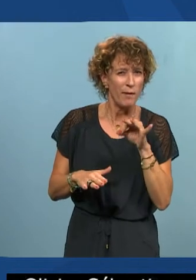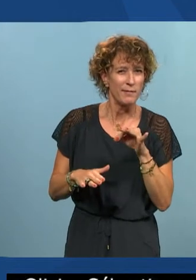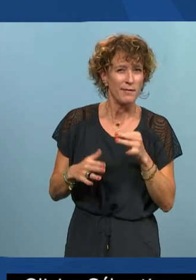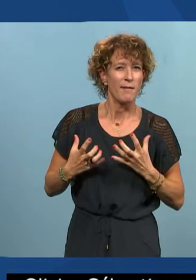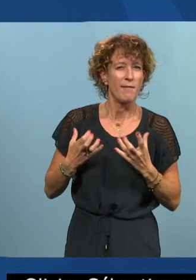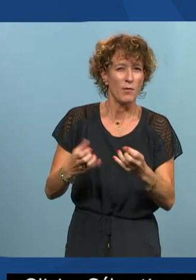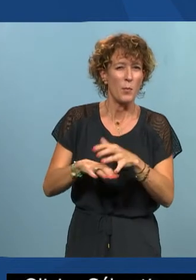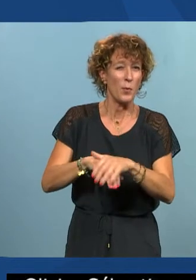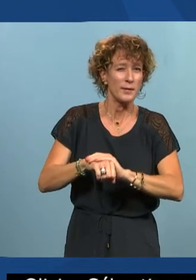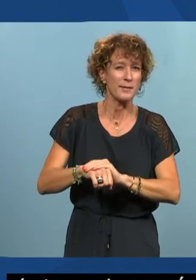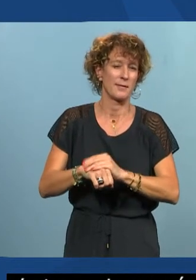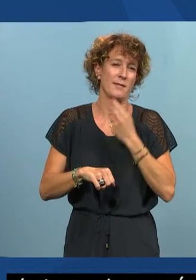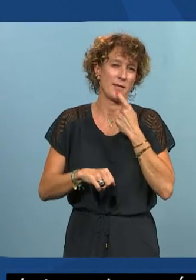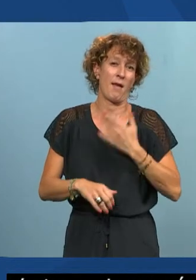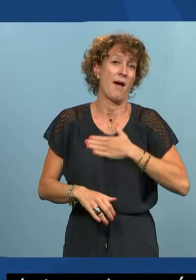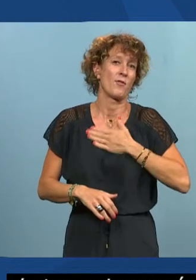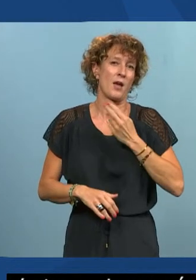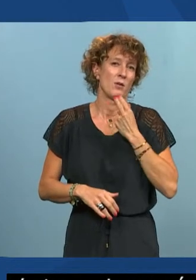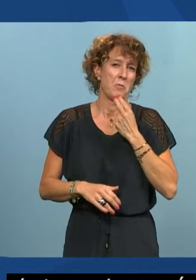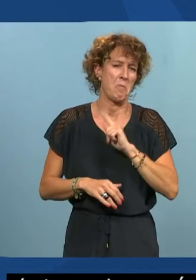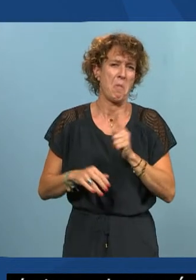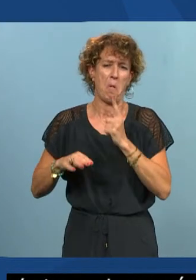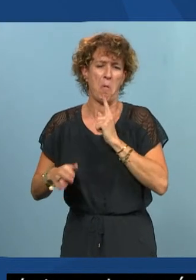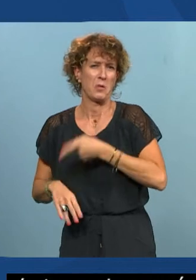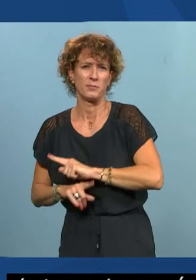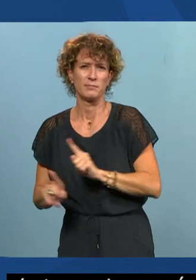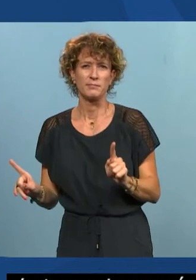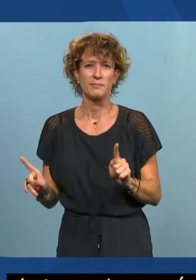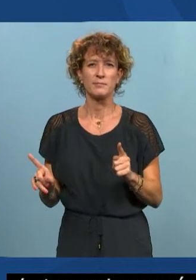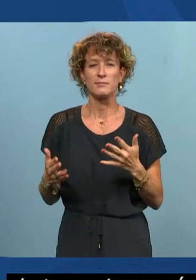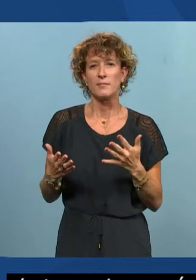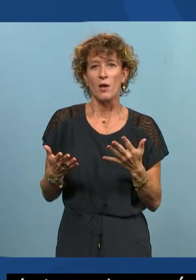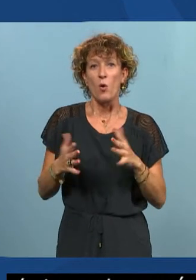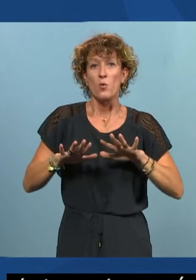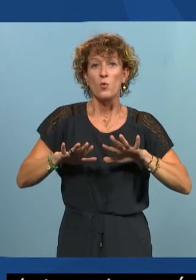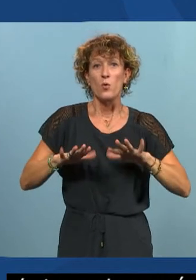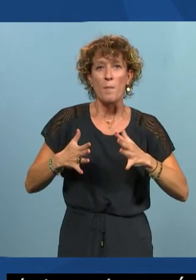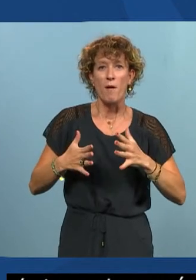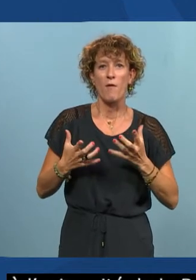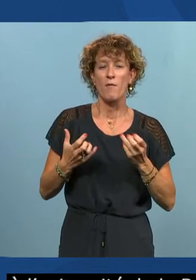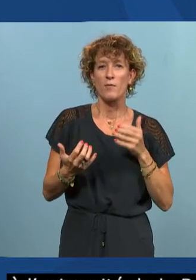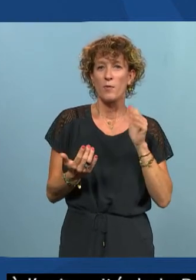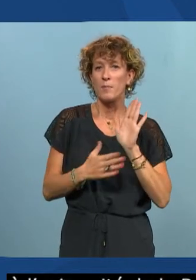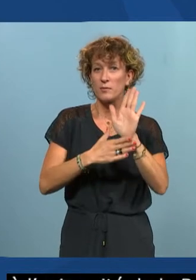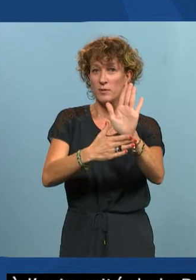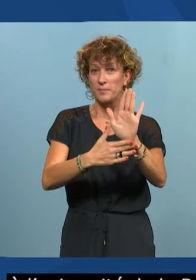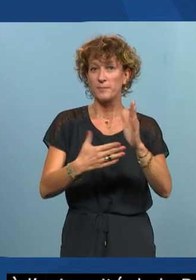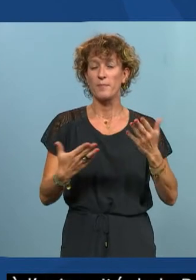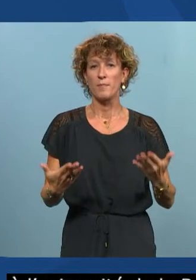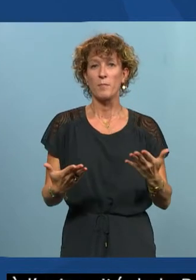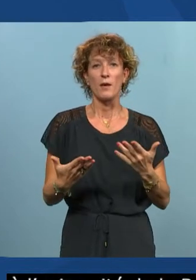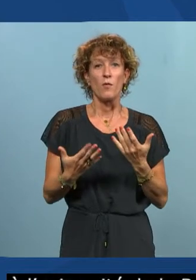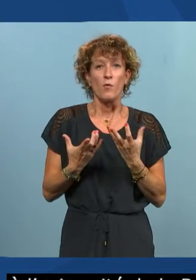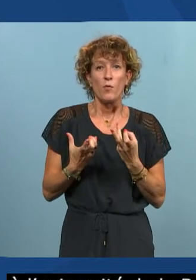un atout plus qu'autre chose, plus qu'une obligation. Et pour vous donner un peu quelques idées sur la façon dont on souhaite présenter les choses, c'est de